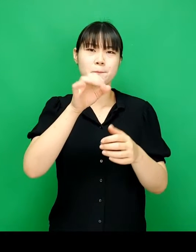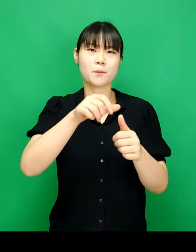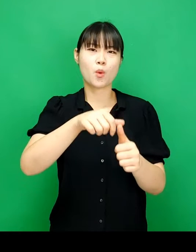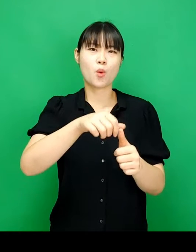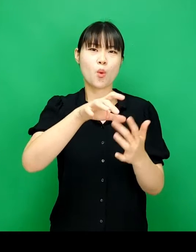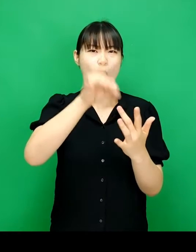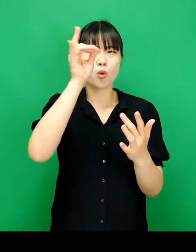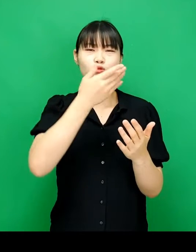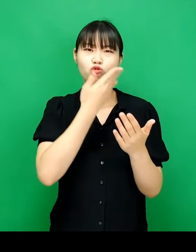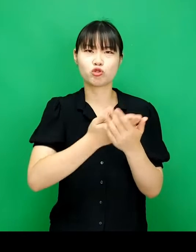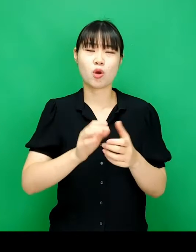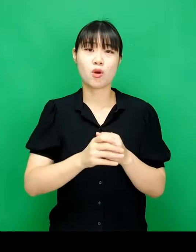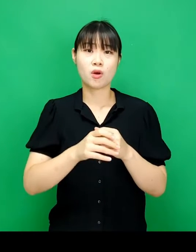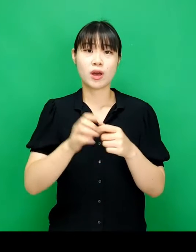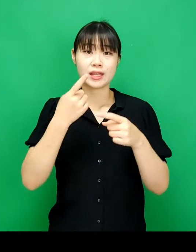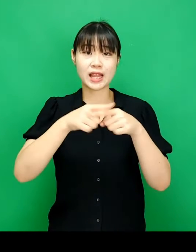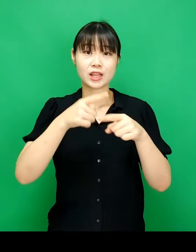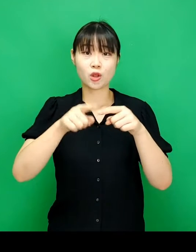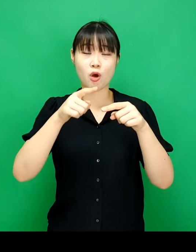중요합니다